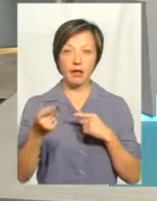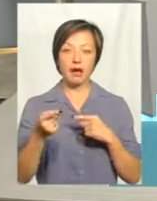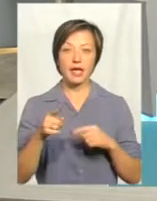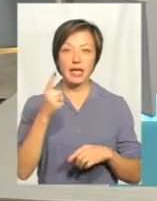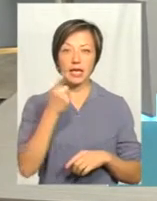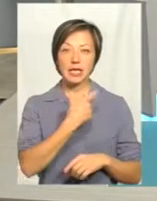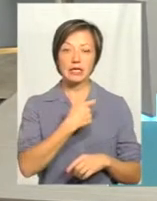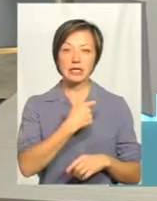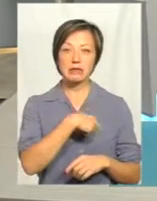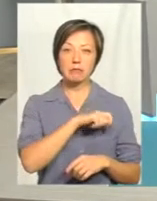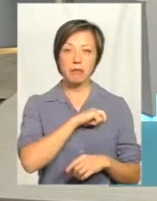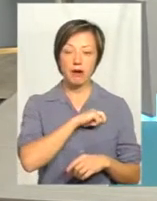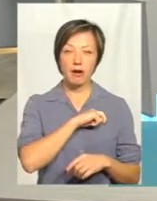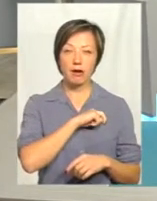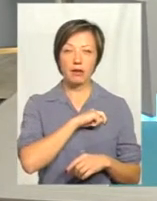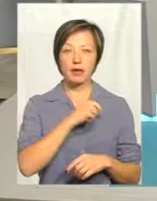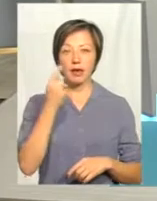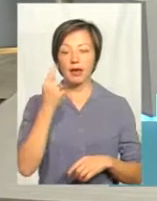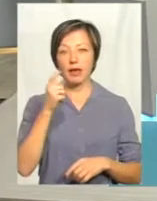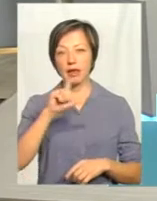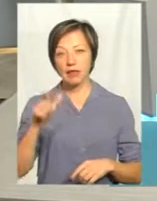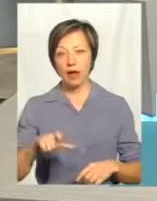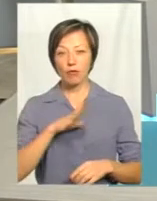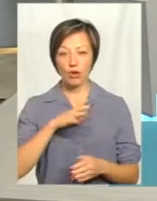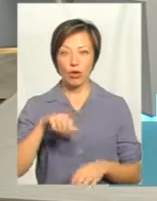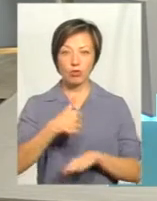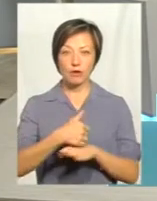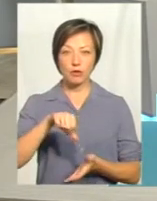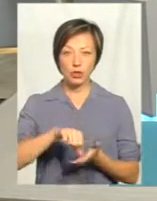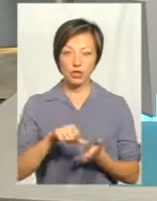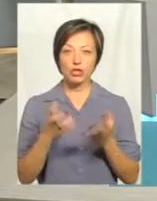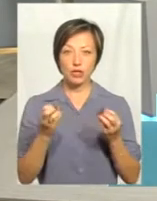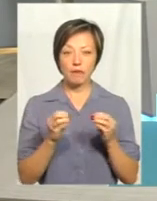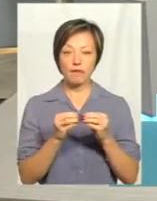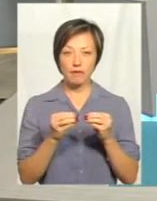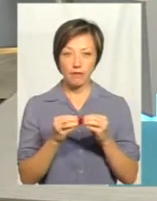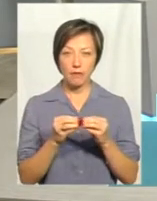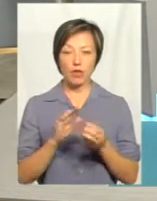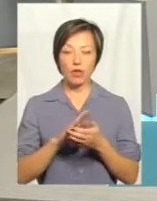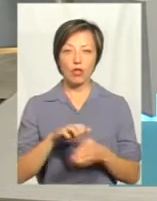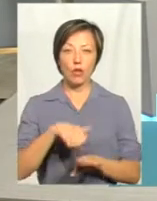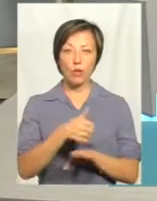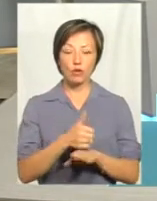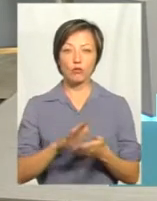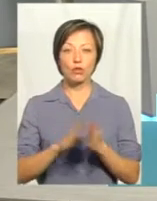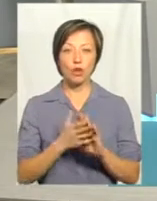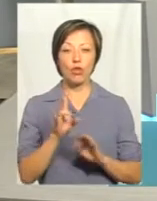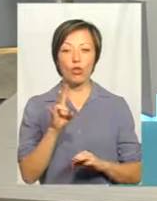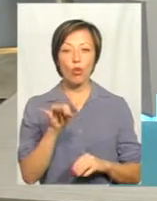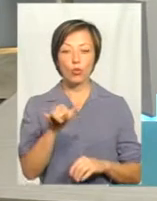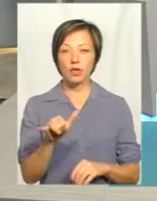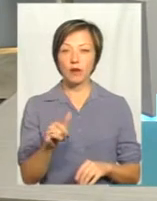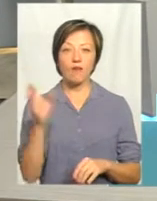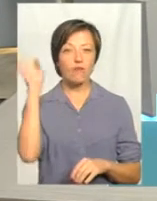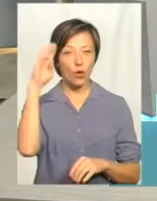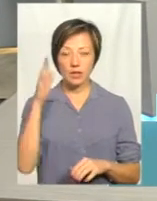Іспанія, Італія, які були основними гравцями, вони сьогодні ще зберігають собі домінуючі позиції, але в них води вже вкрай не